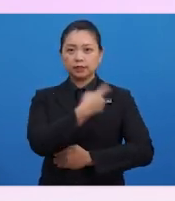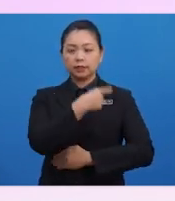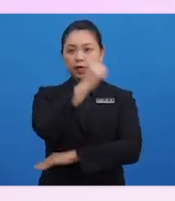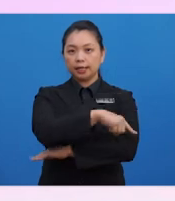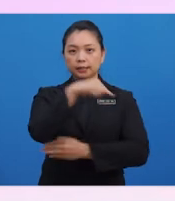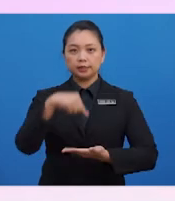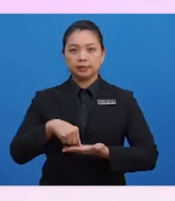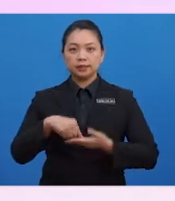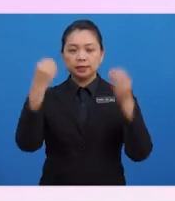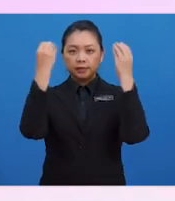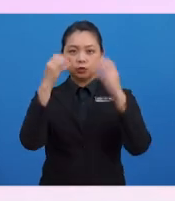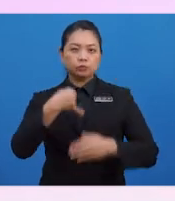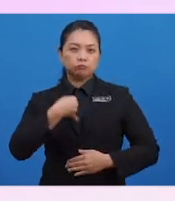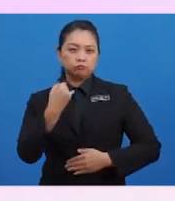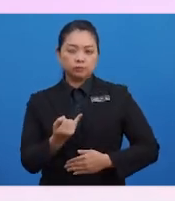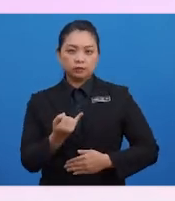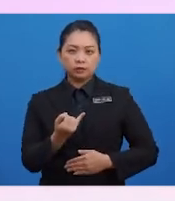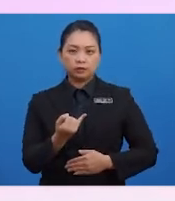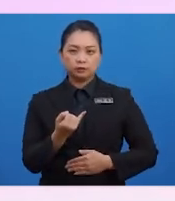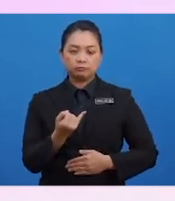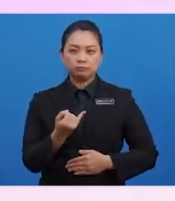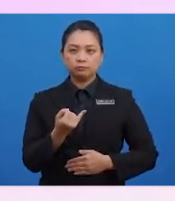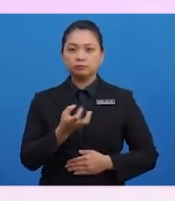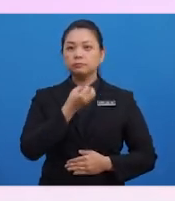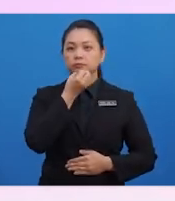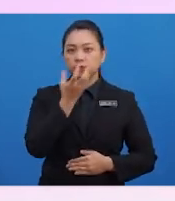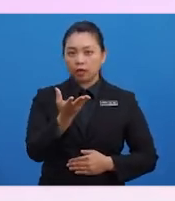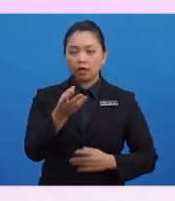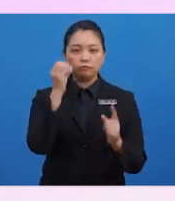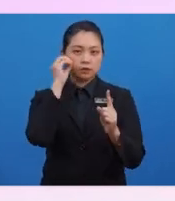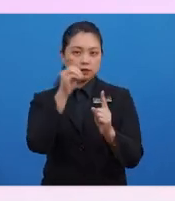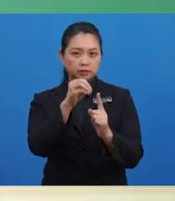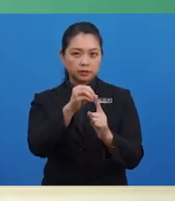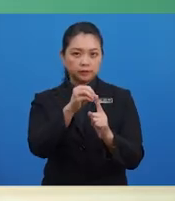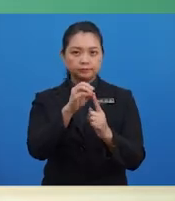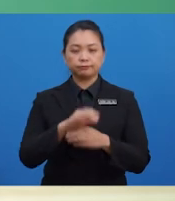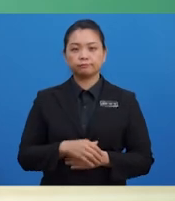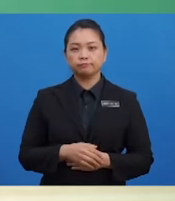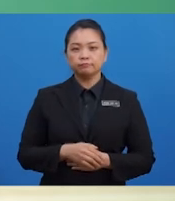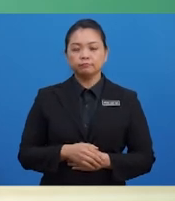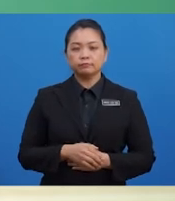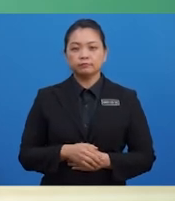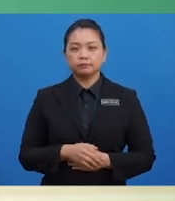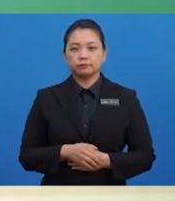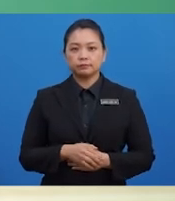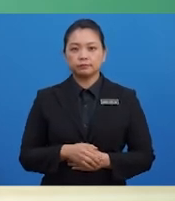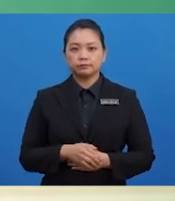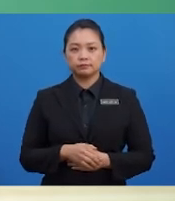hari ini, cikgu ingin menyatakan objektif pembelajaran modul ini terlebih dahulu.